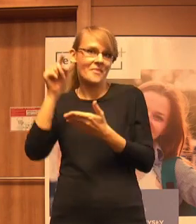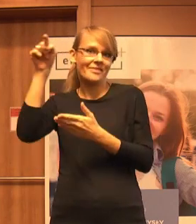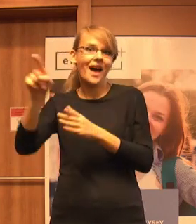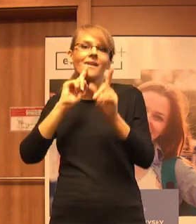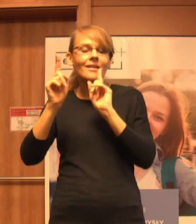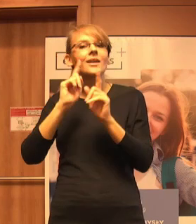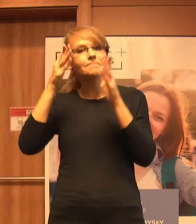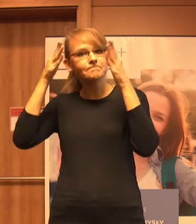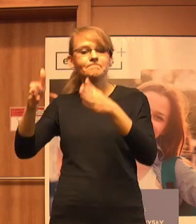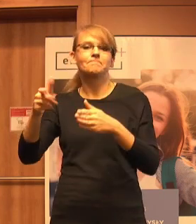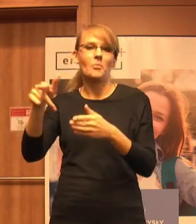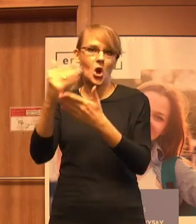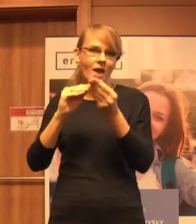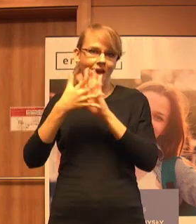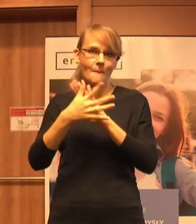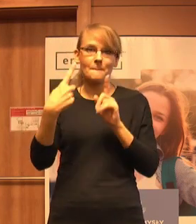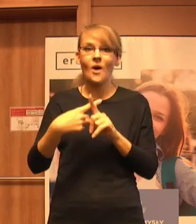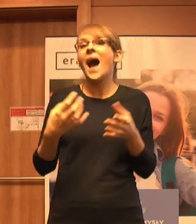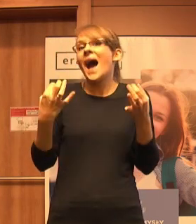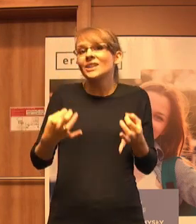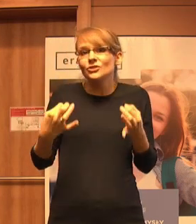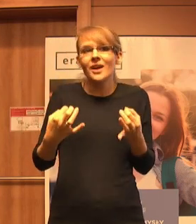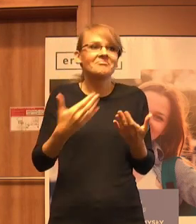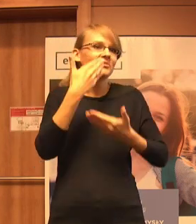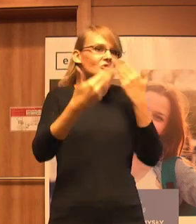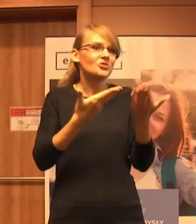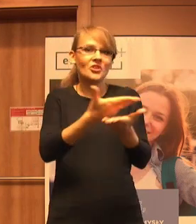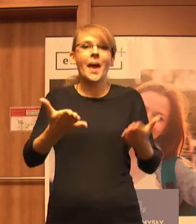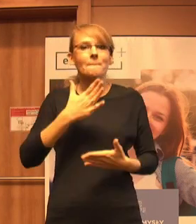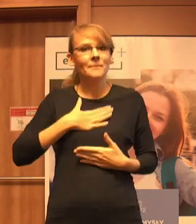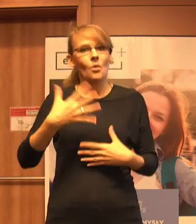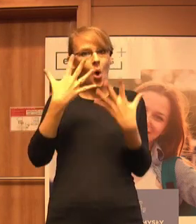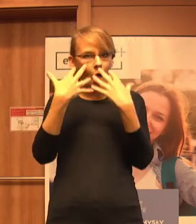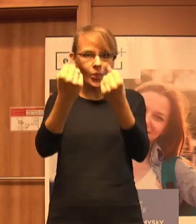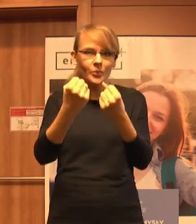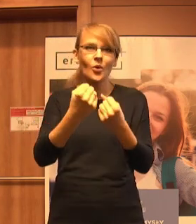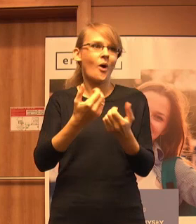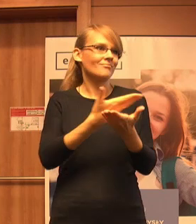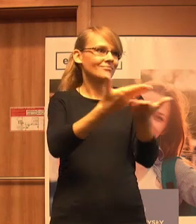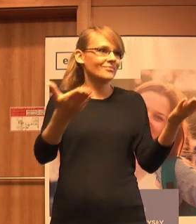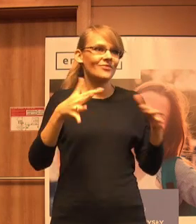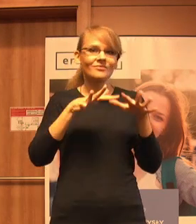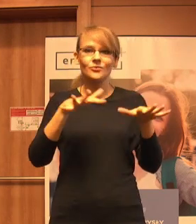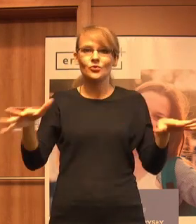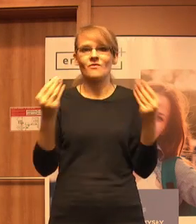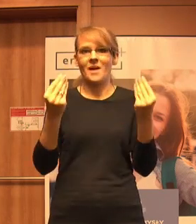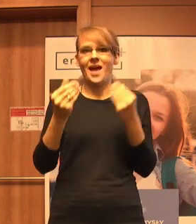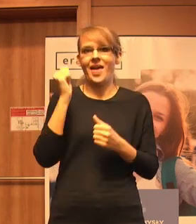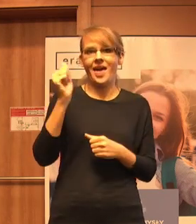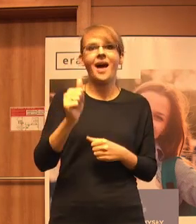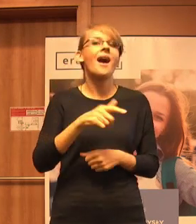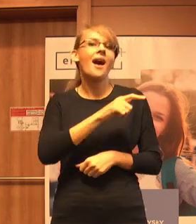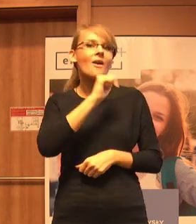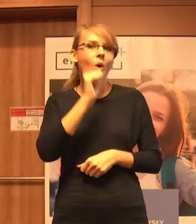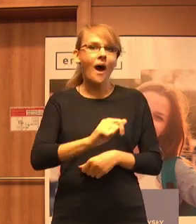życzę Państwu tutaj miłego odbioru. To jak powiedziałem mamy wspaniałych ekspertów z Europejskiej Agencji do